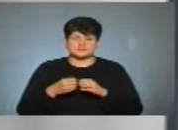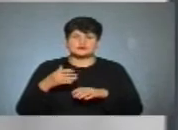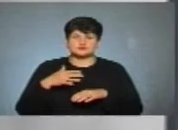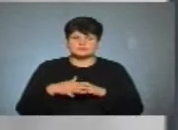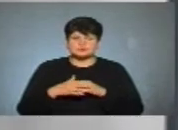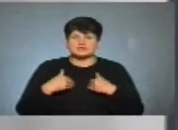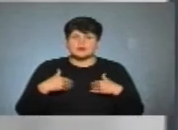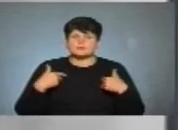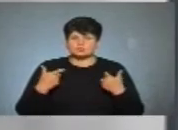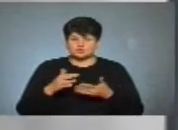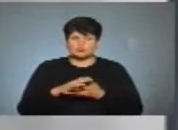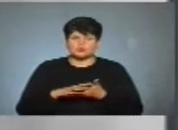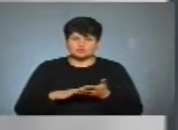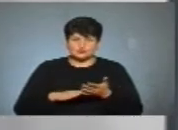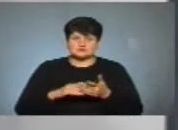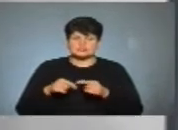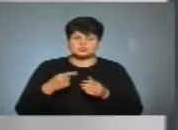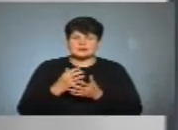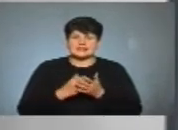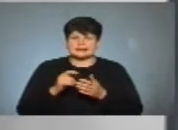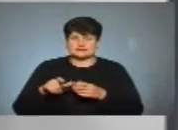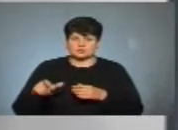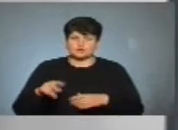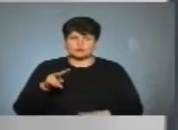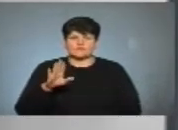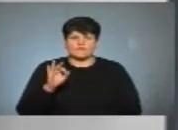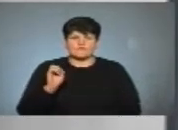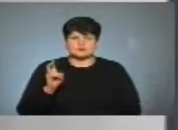пропоную зараз продовжити і з наступним нашим кандидатом. Це Любов Вовк.